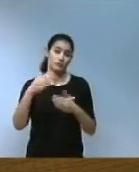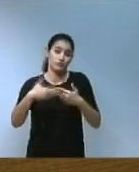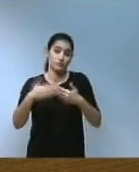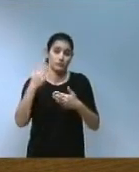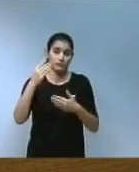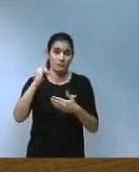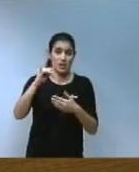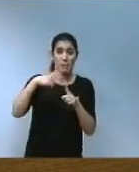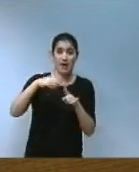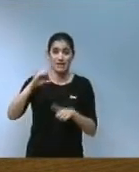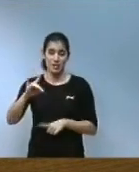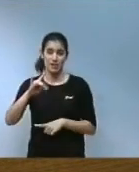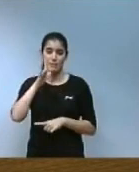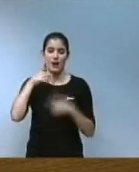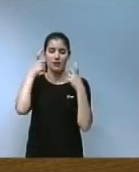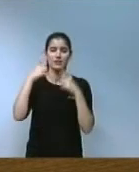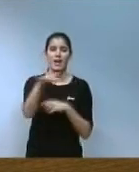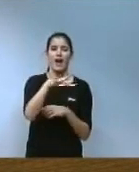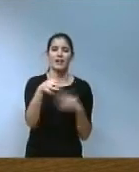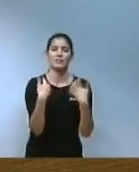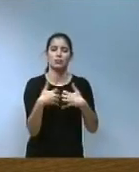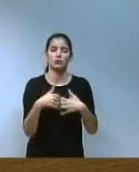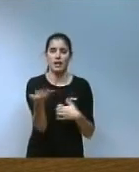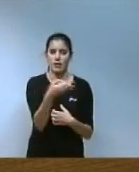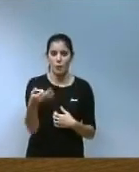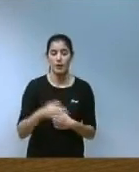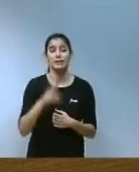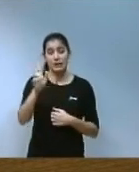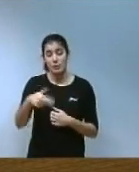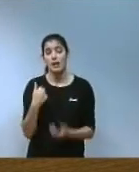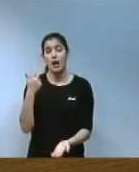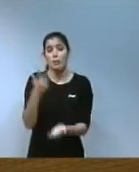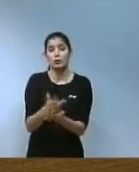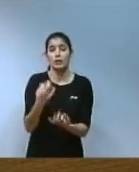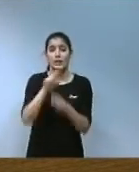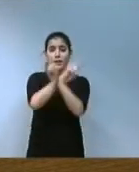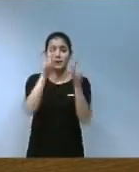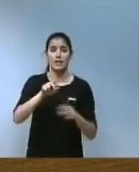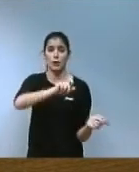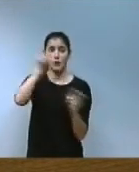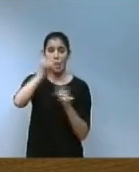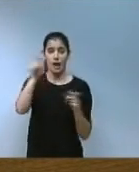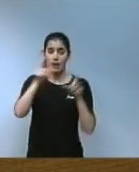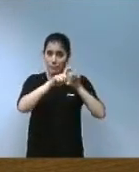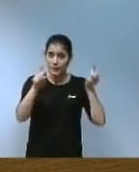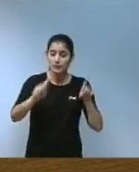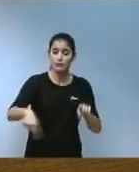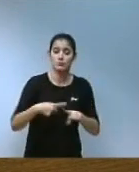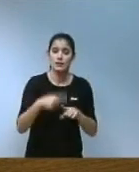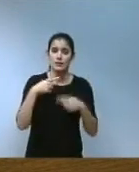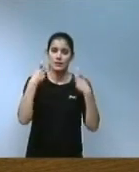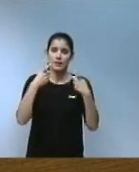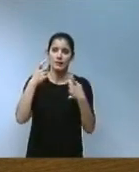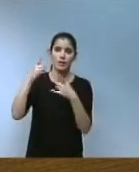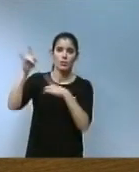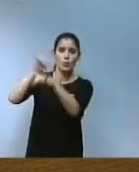foment d'unes àrees industrials adequades, apostar per la internacionalització de les empreses, reforçar l'atracció d'inversions